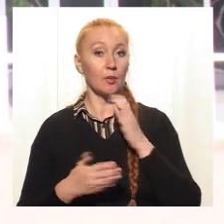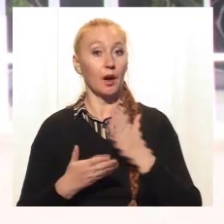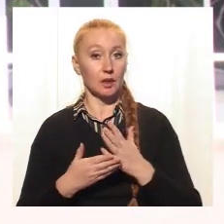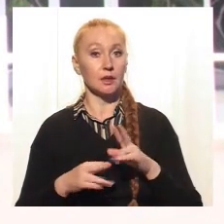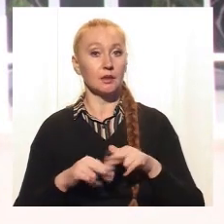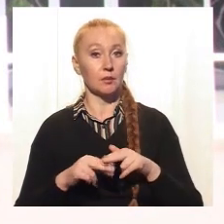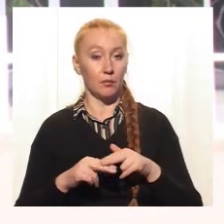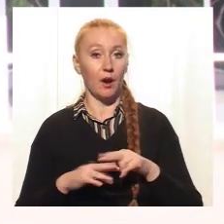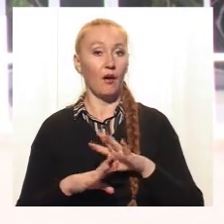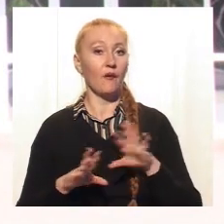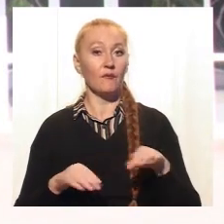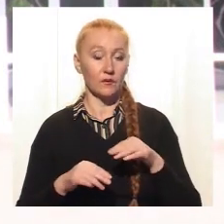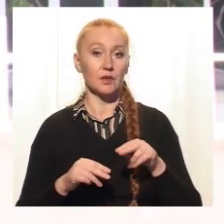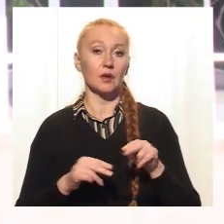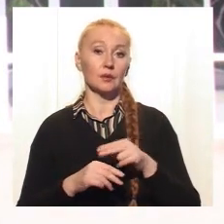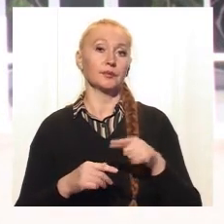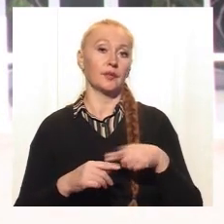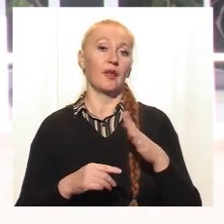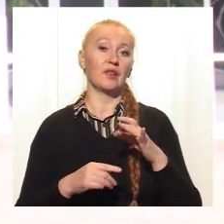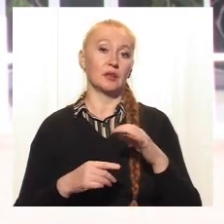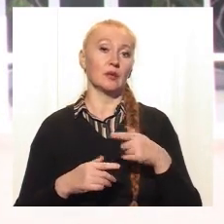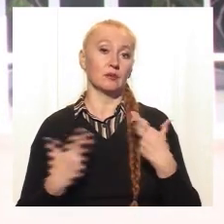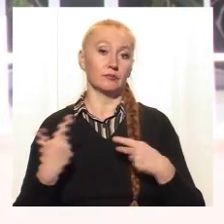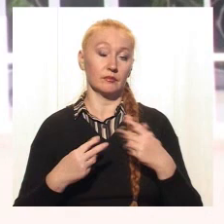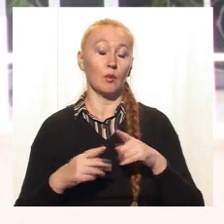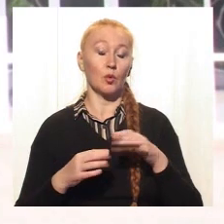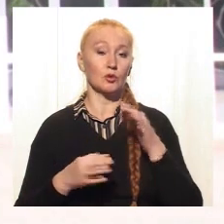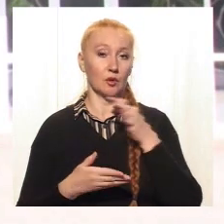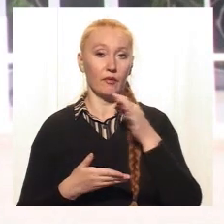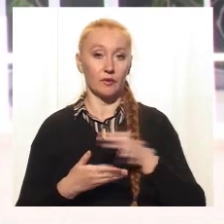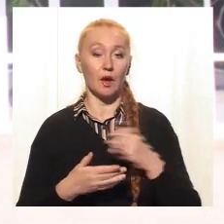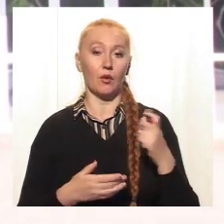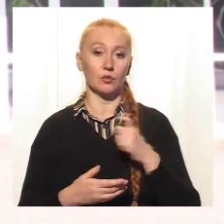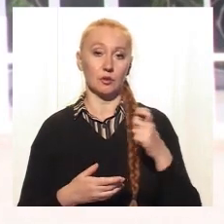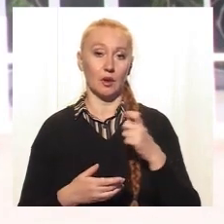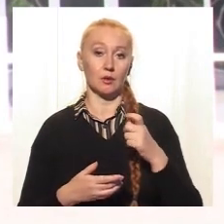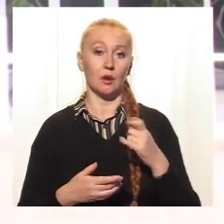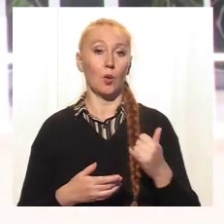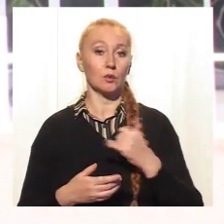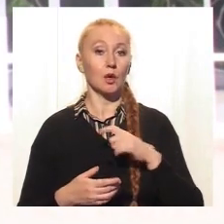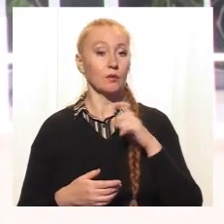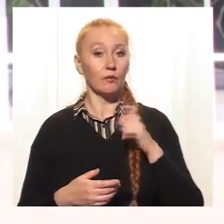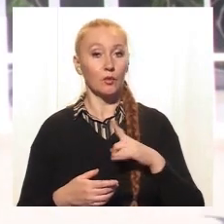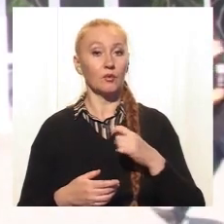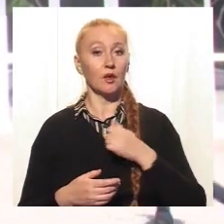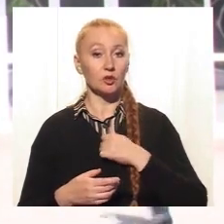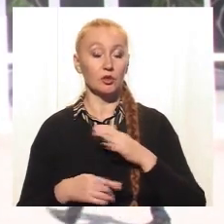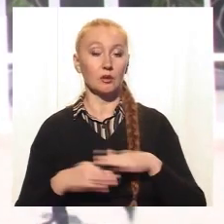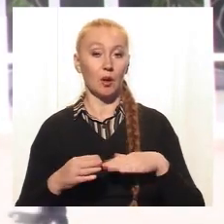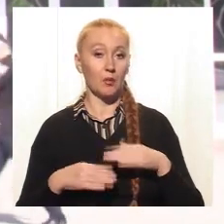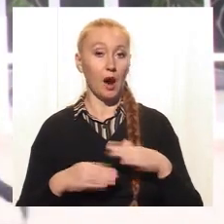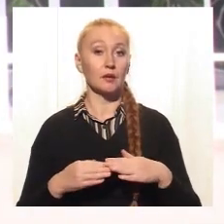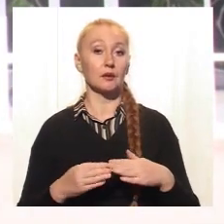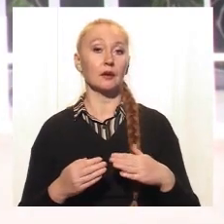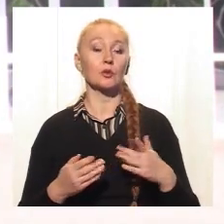паспорт, всі ветеринарні, записаний власник, ми можемо говорити про відповідальність власника. У нас в Україні, на жаль, сколалася практика, що